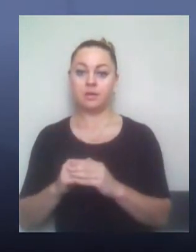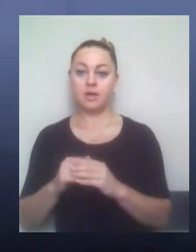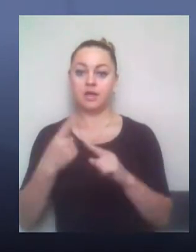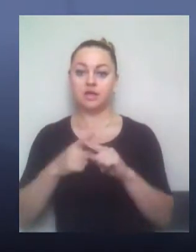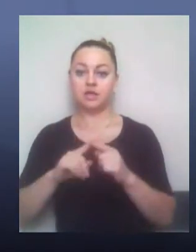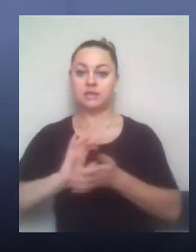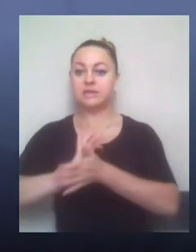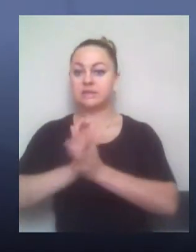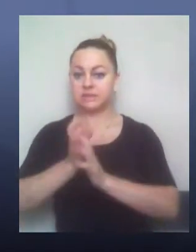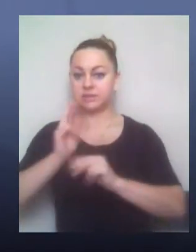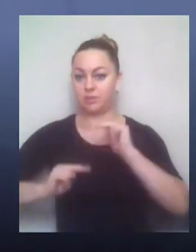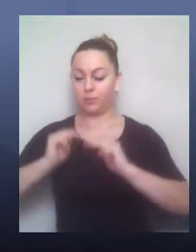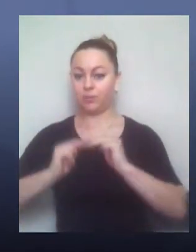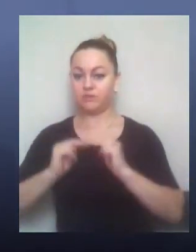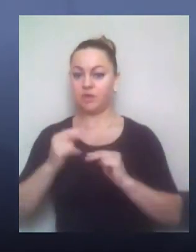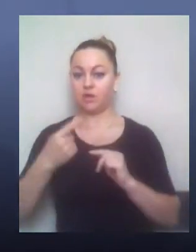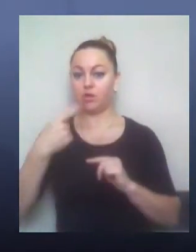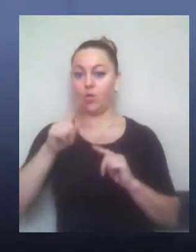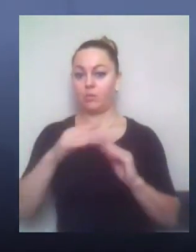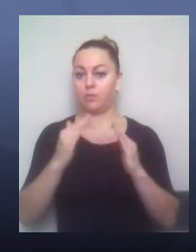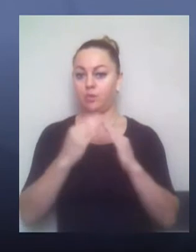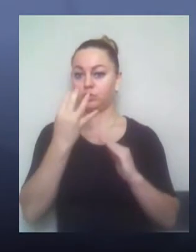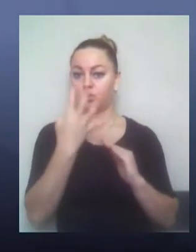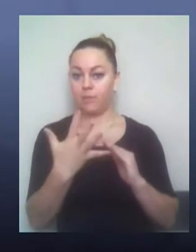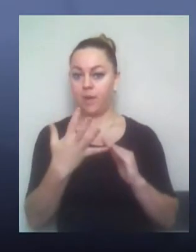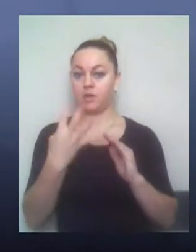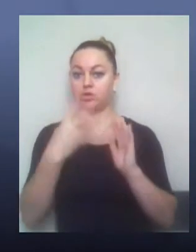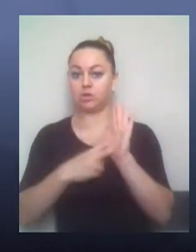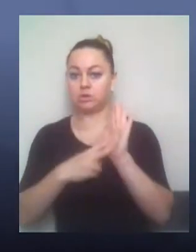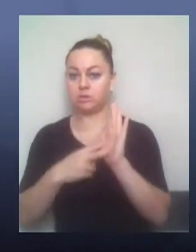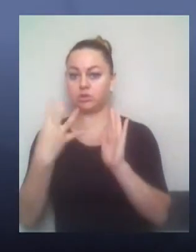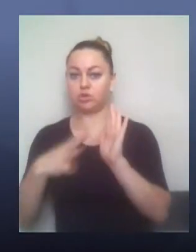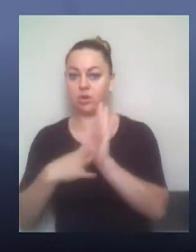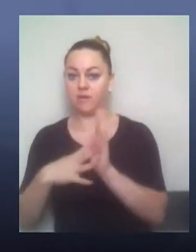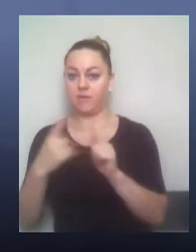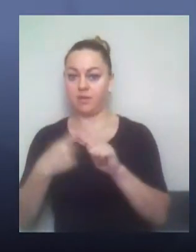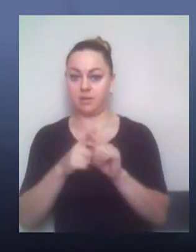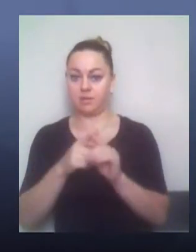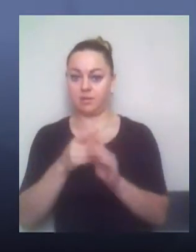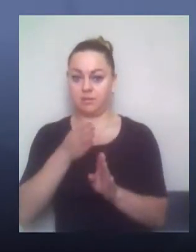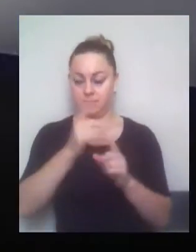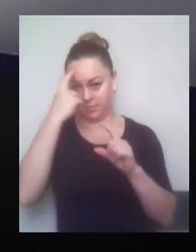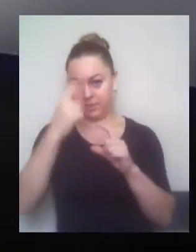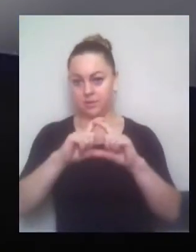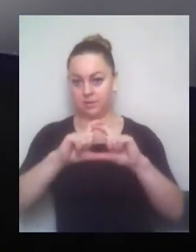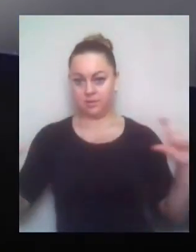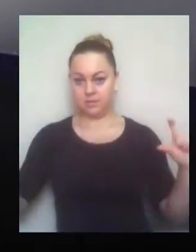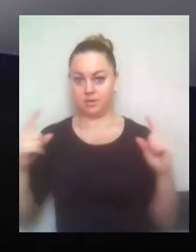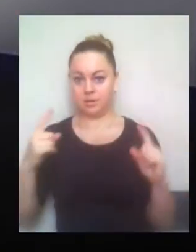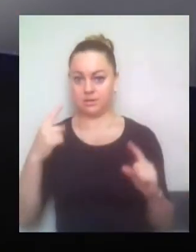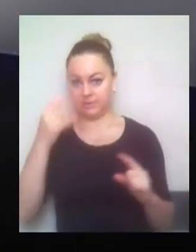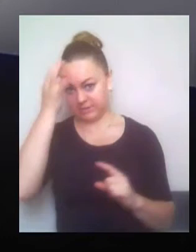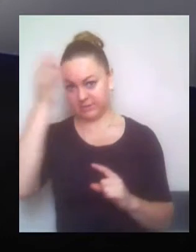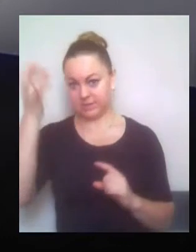застройка, 45-й дом, 47-й, 49-й – це практично единое целое. То, що вони